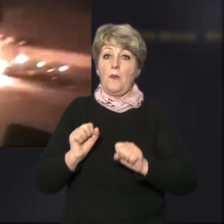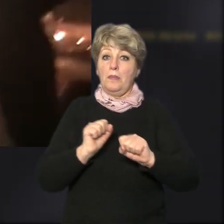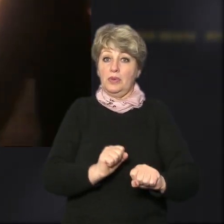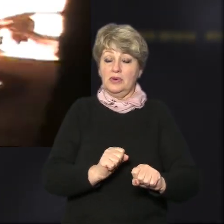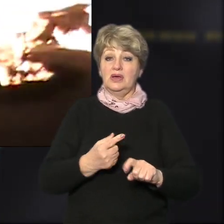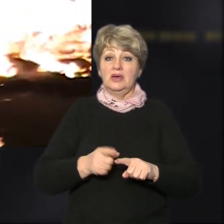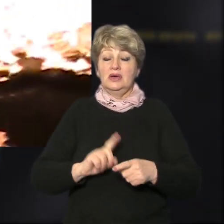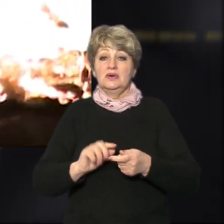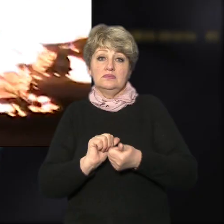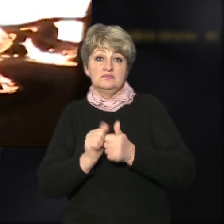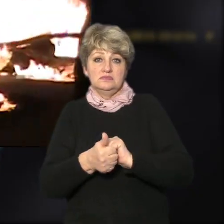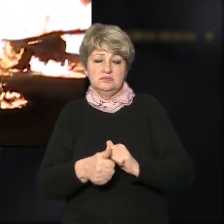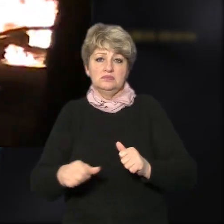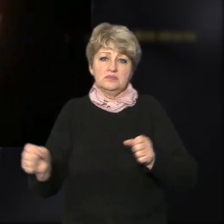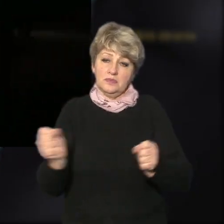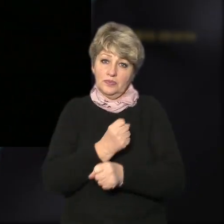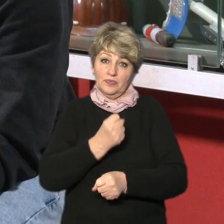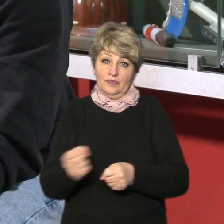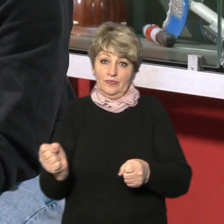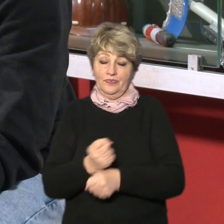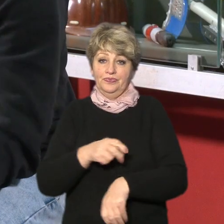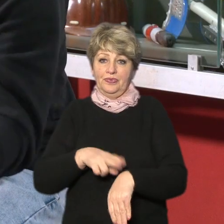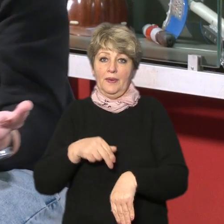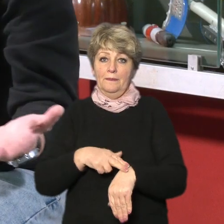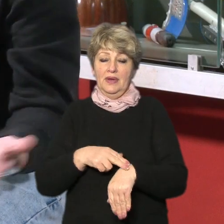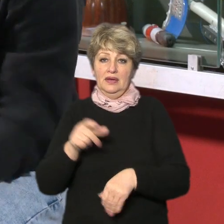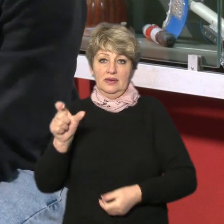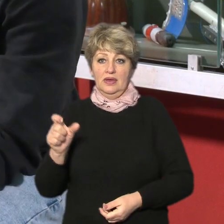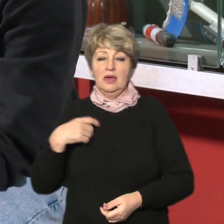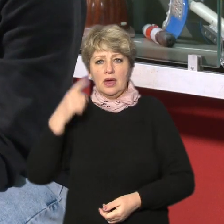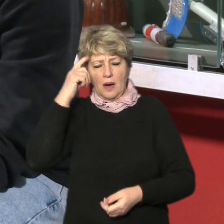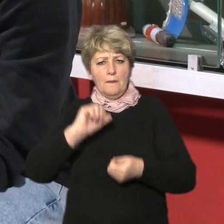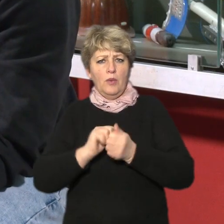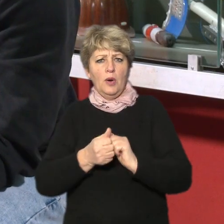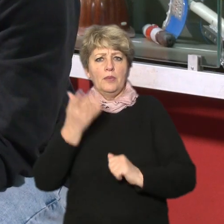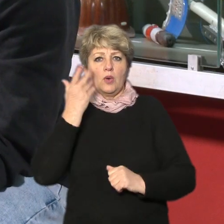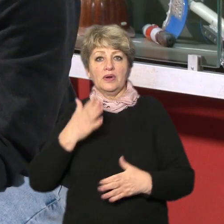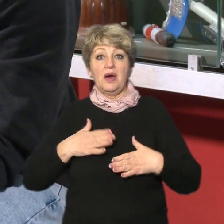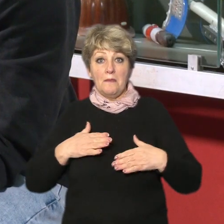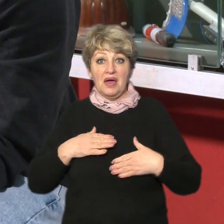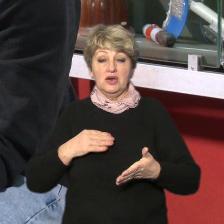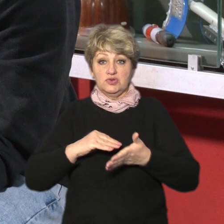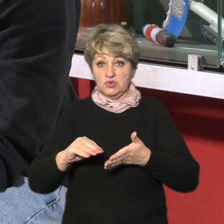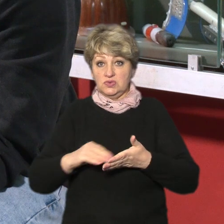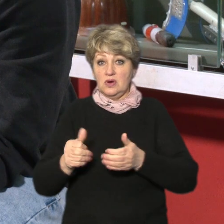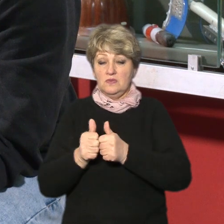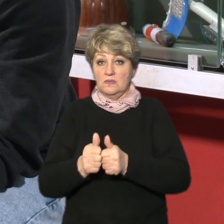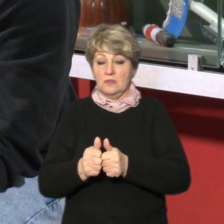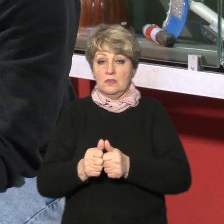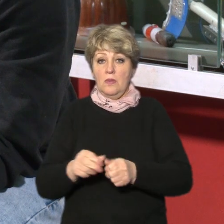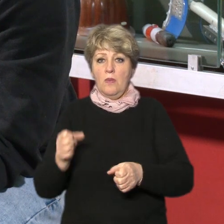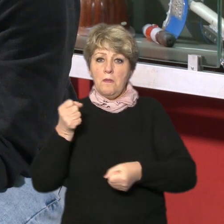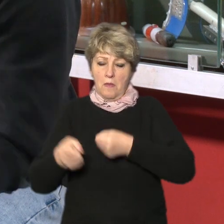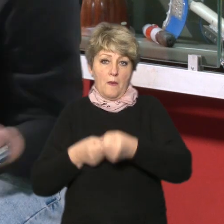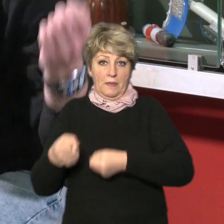натомість чинилася сутичка із міліцією я пам'ятаю лише момент коли там колег побили а нам